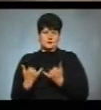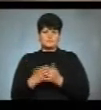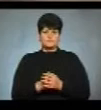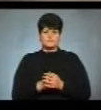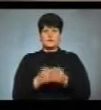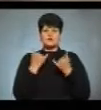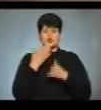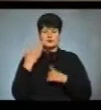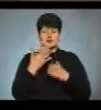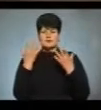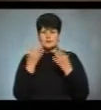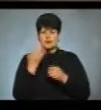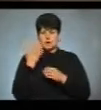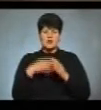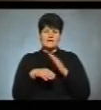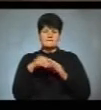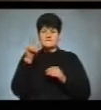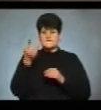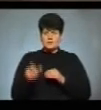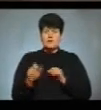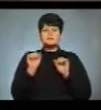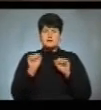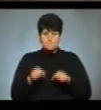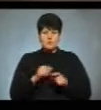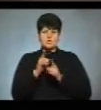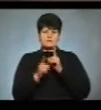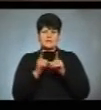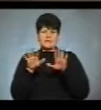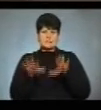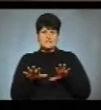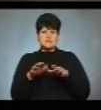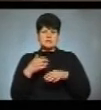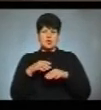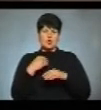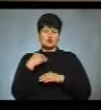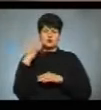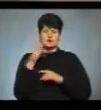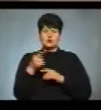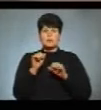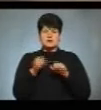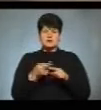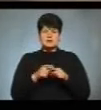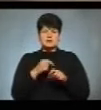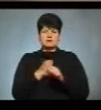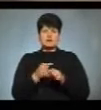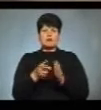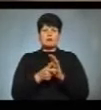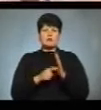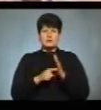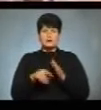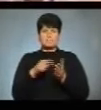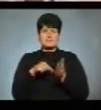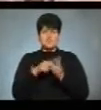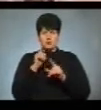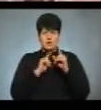Сьогодні останній день, коли виборець може тимчасово змінити місце голосування. У Тернополі зробити це можна у приміщенні міської ради.